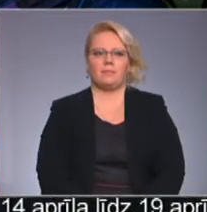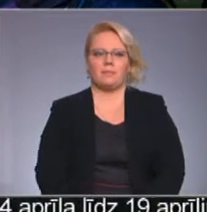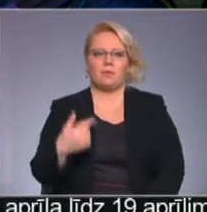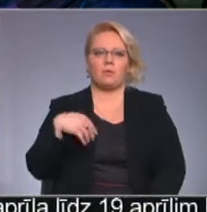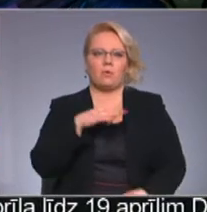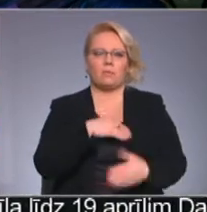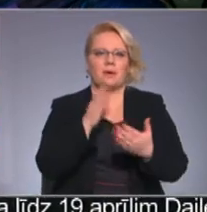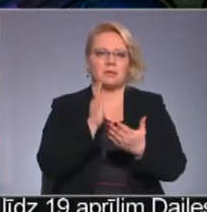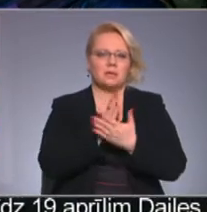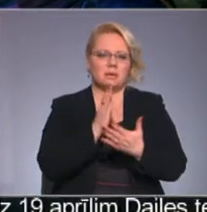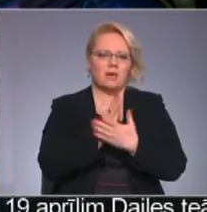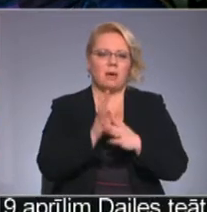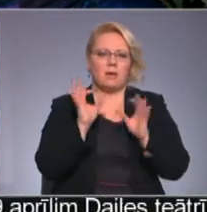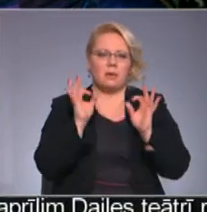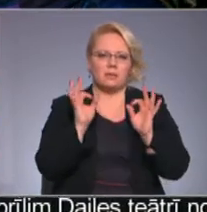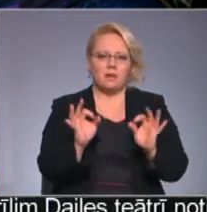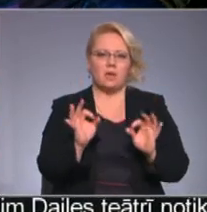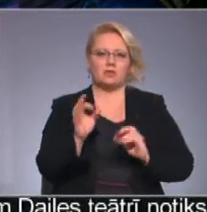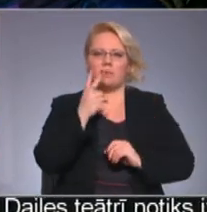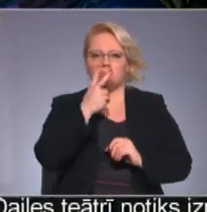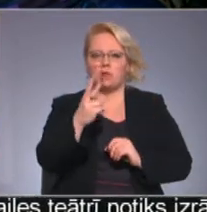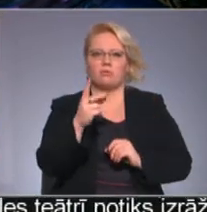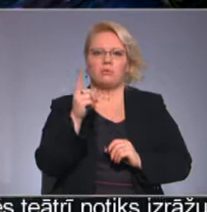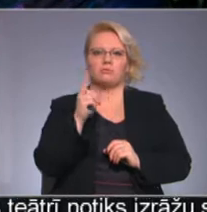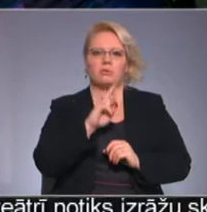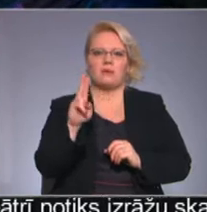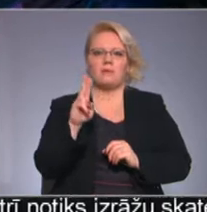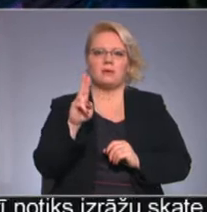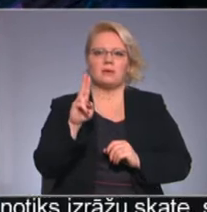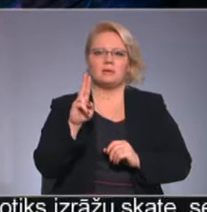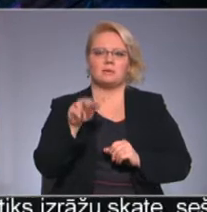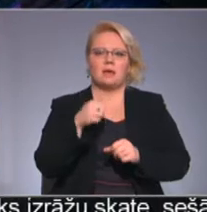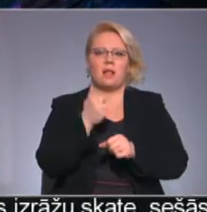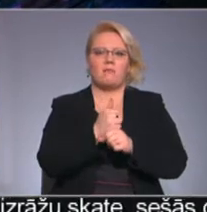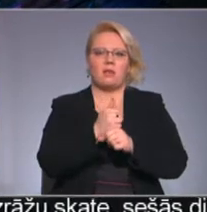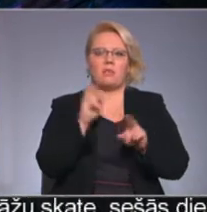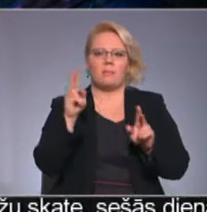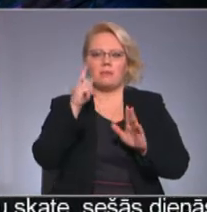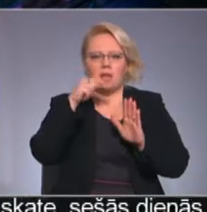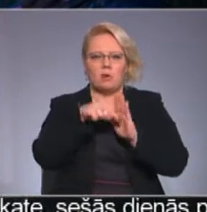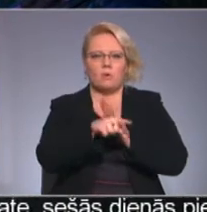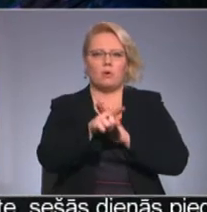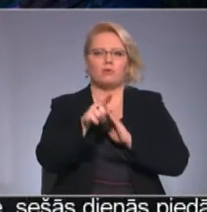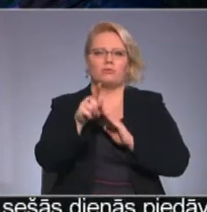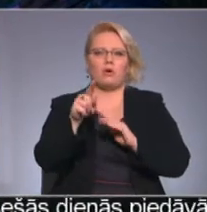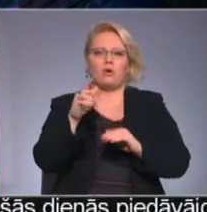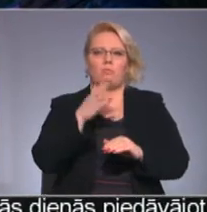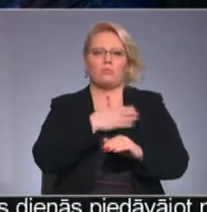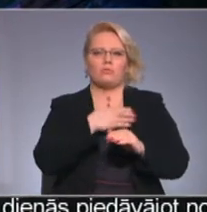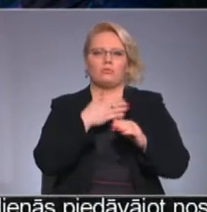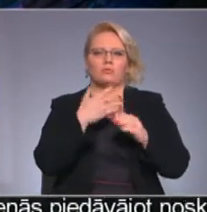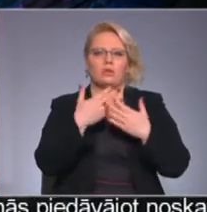esam tiešām skatījušies nevis tikai uz zāvu no ielu, bet ielūkojušies krāslē nākos nostūros,